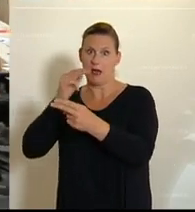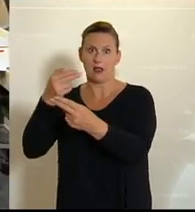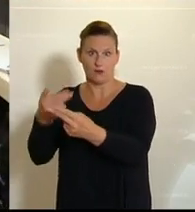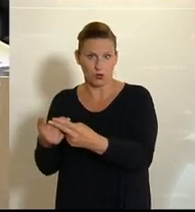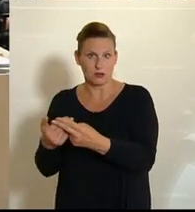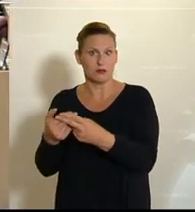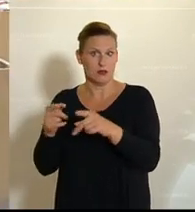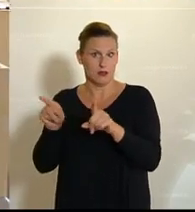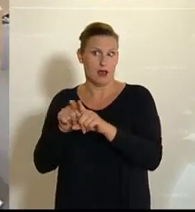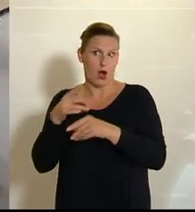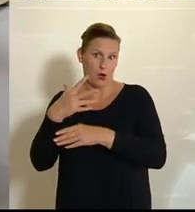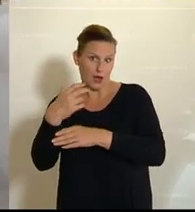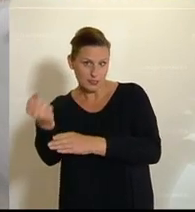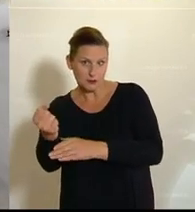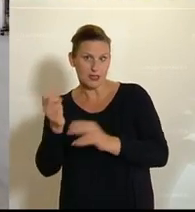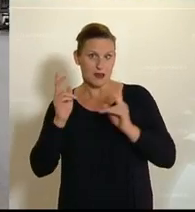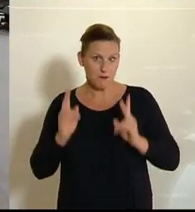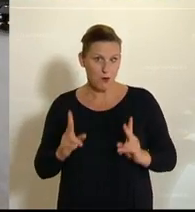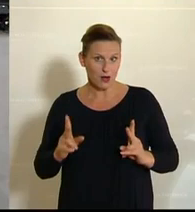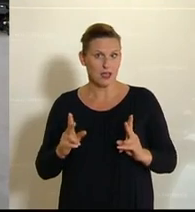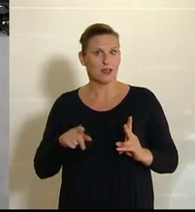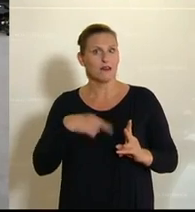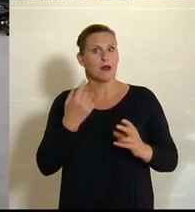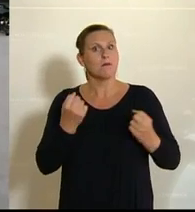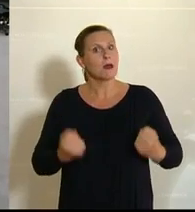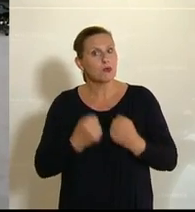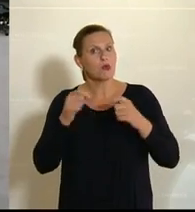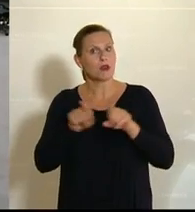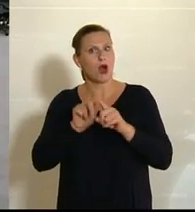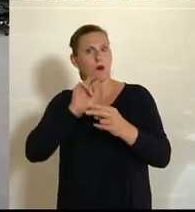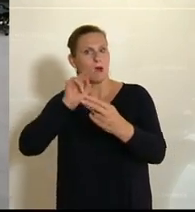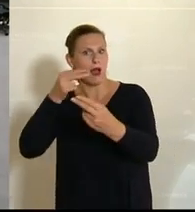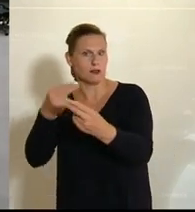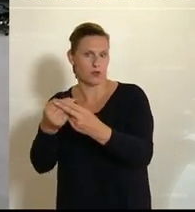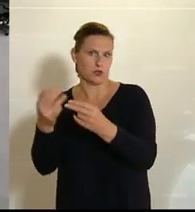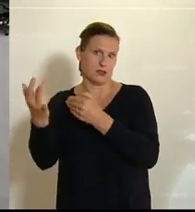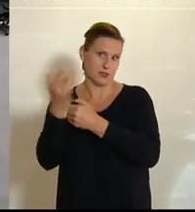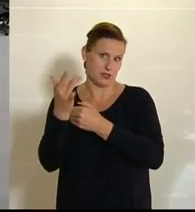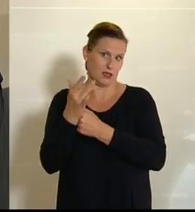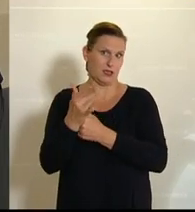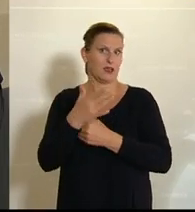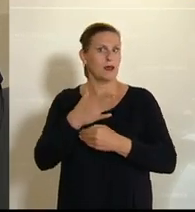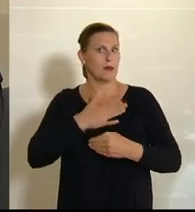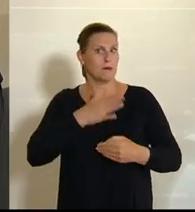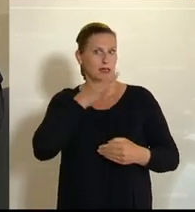reagiert, in dem Sinne, glaube ich, dass wir alles getan haben, um auch Ihnen entgegenzukommen, sehr geehrte Damen und Herren von der Opposition.